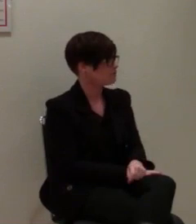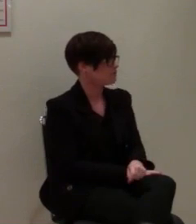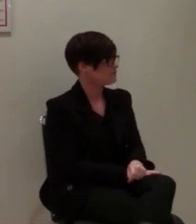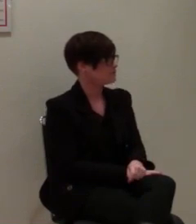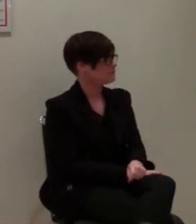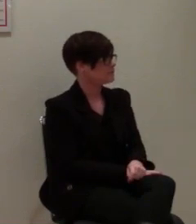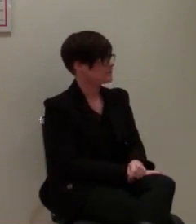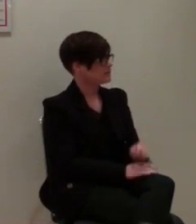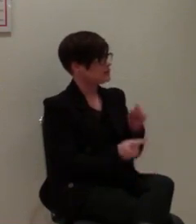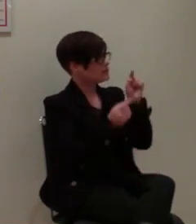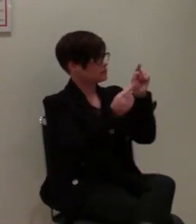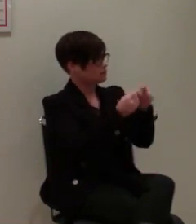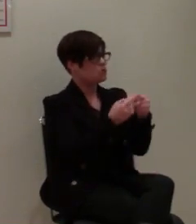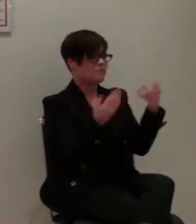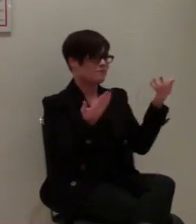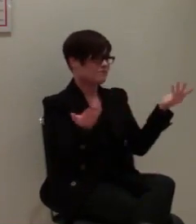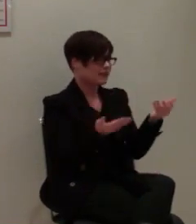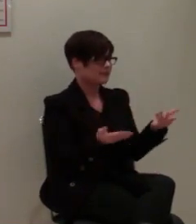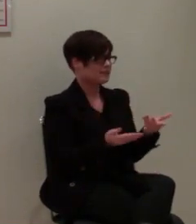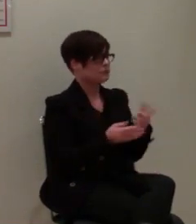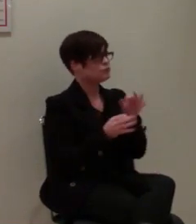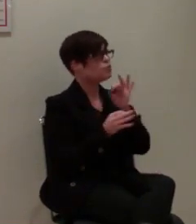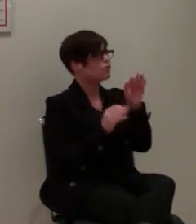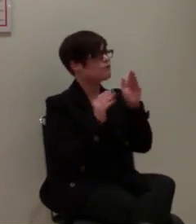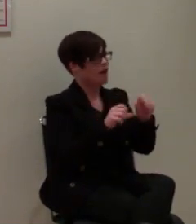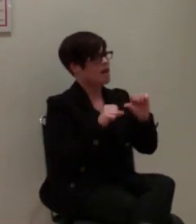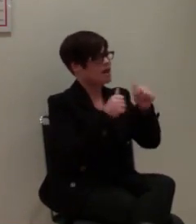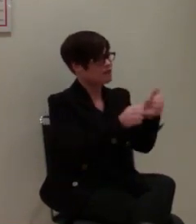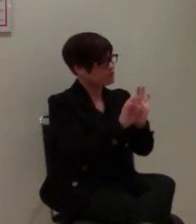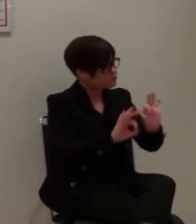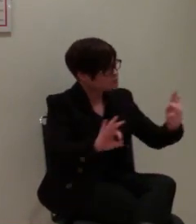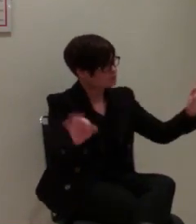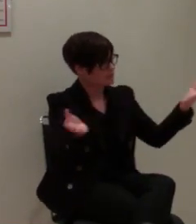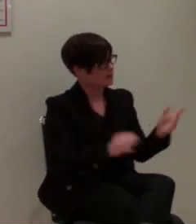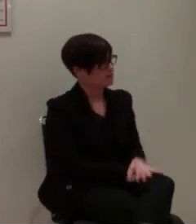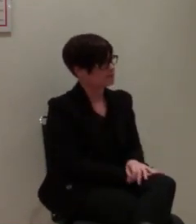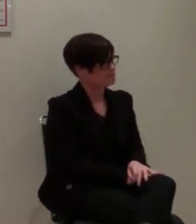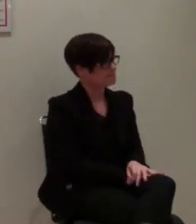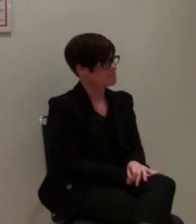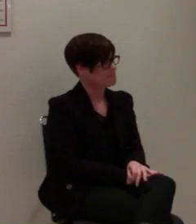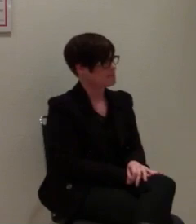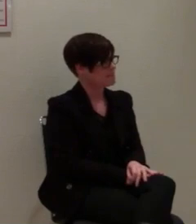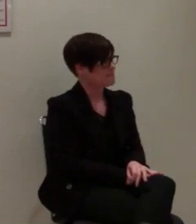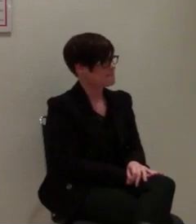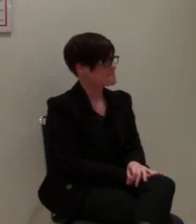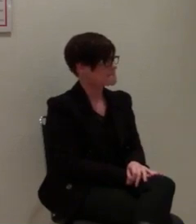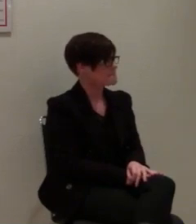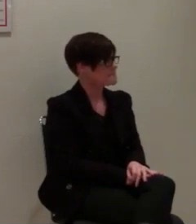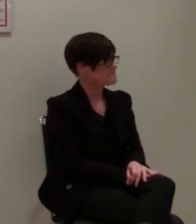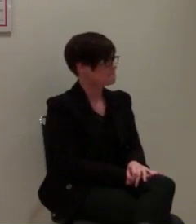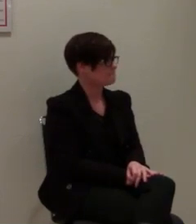Deutschland anzuregen und diese Aufgabe dann den zuständigen Organisationen und Behörden zu überlassen.